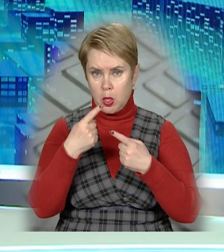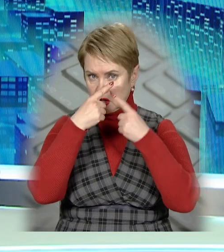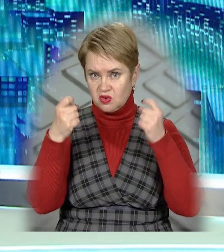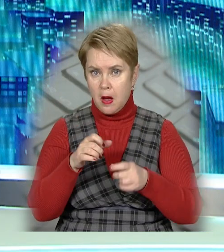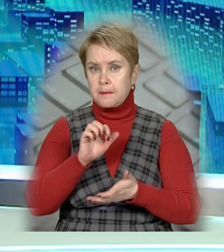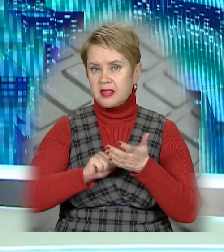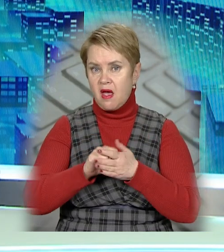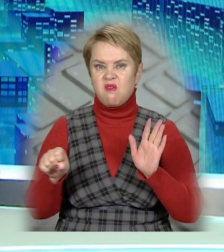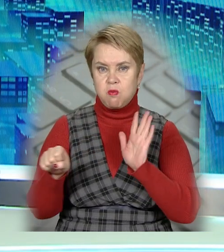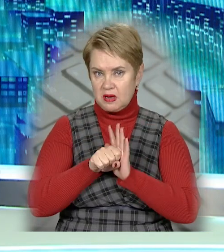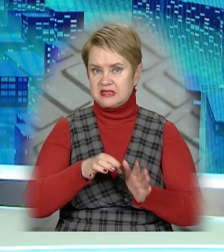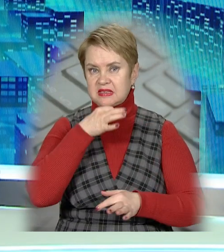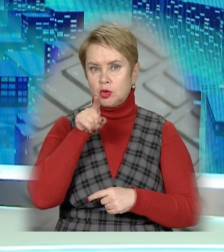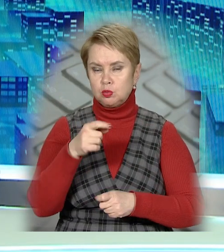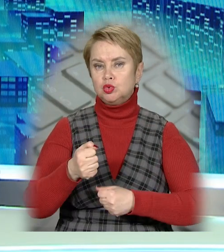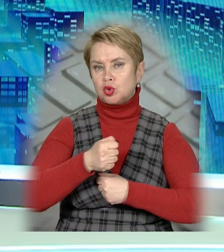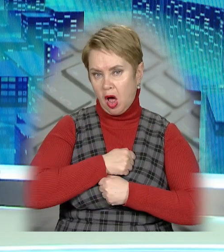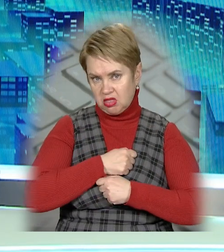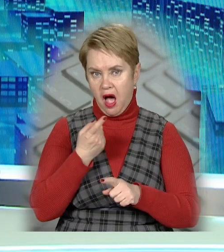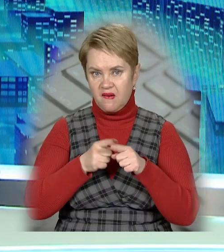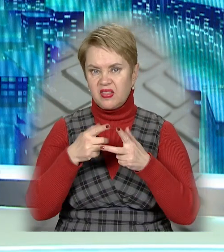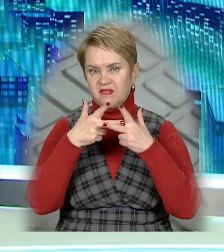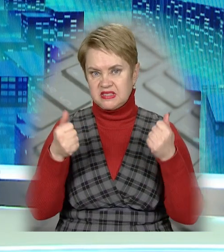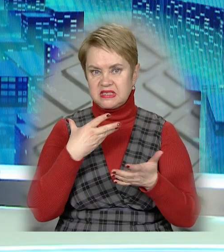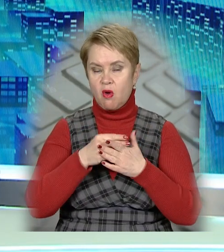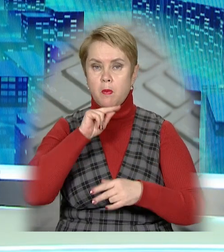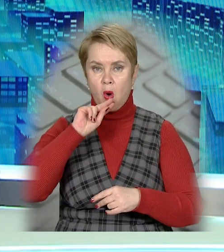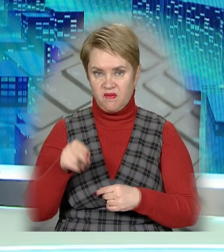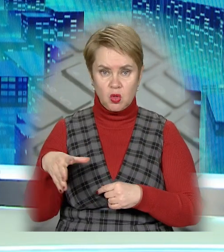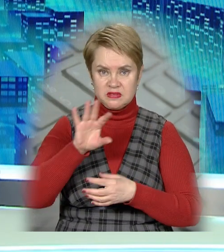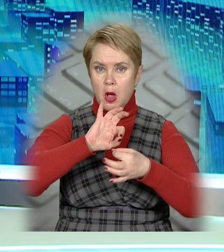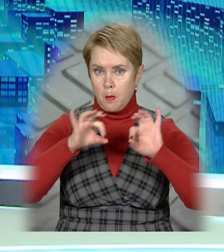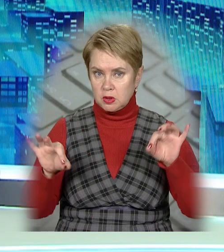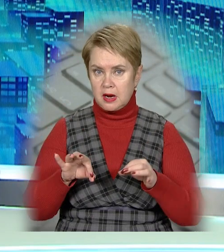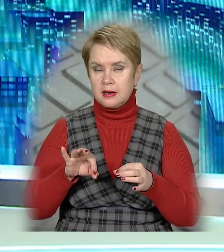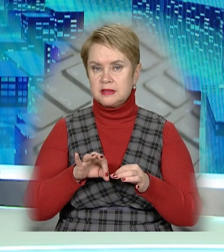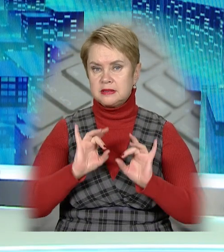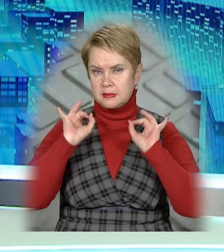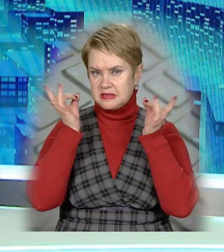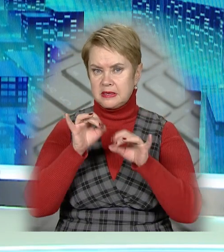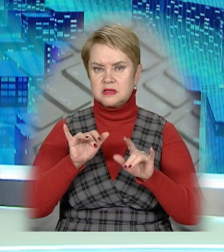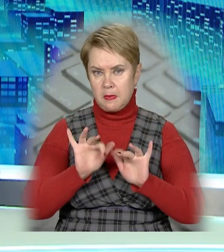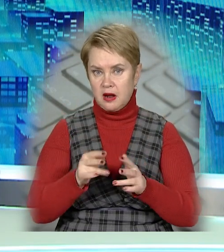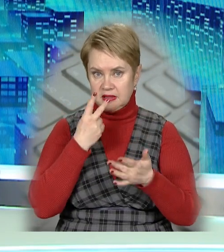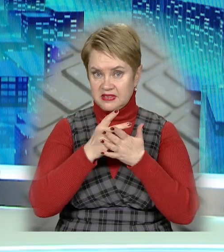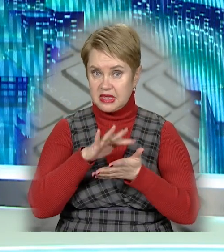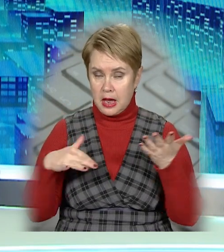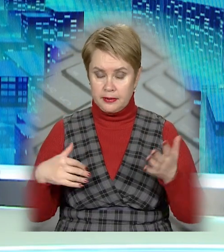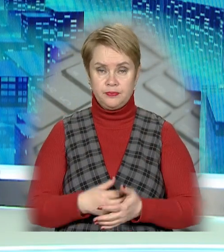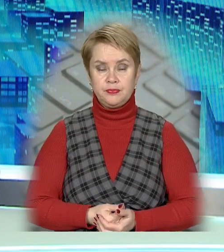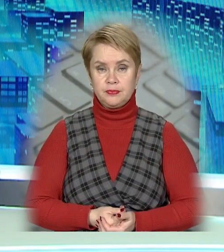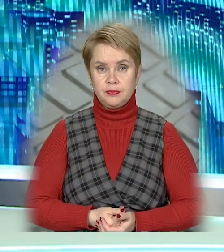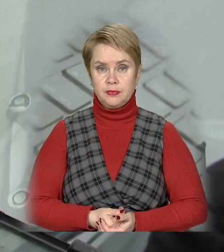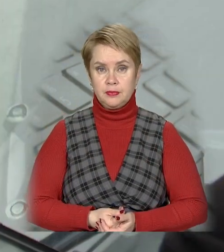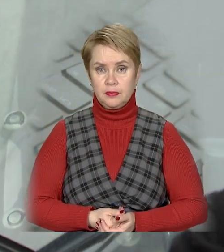озвучив мотиви вбивства, втім сказав, що йому шкода, і він визнає свою провину. Усі подробиці резонансної справи дивіться далі.